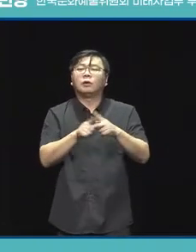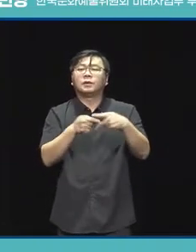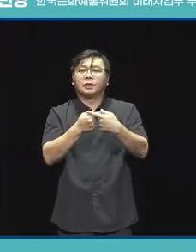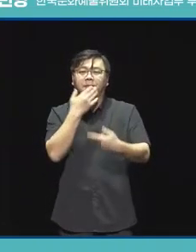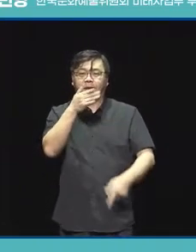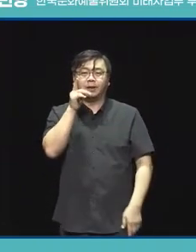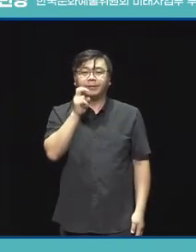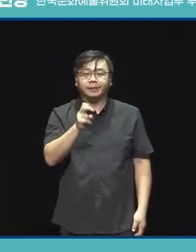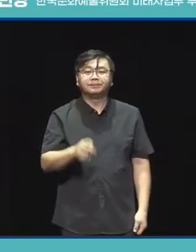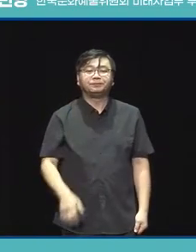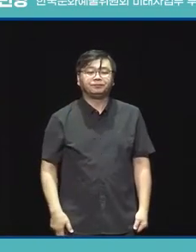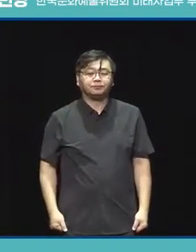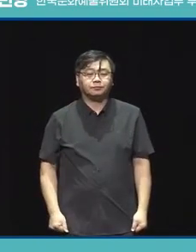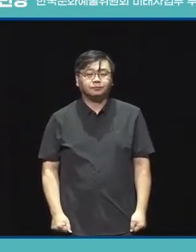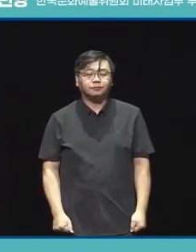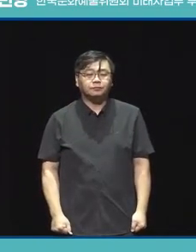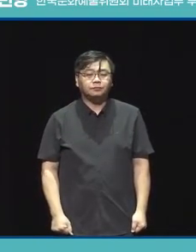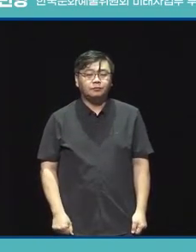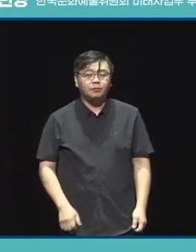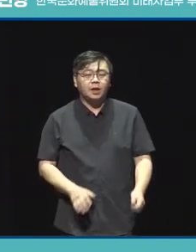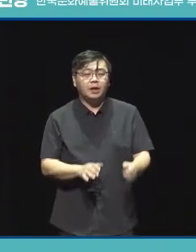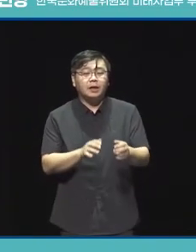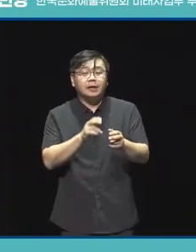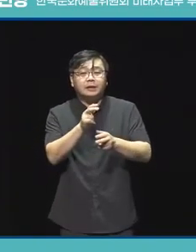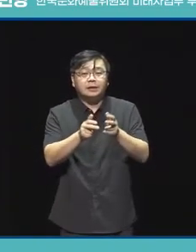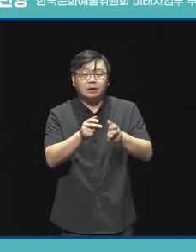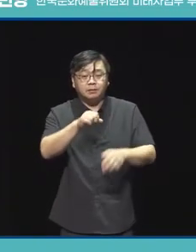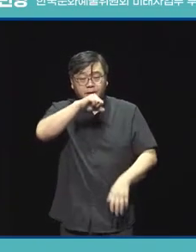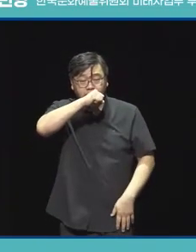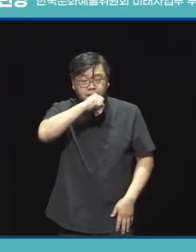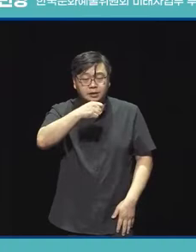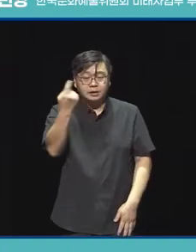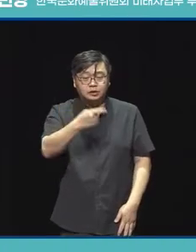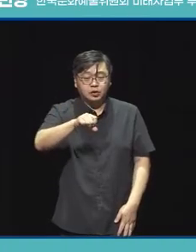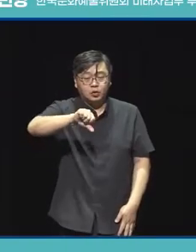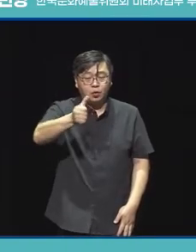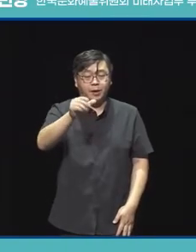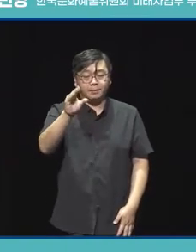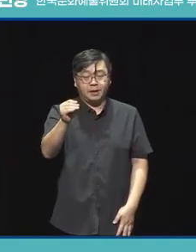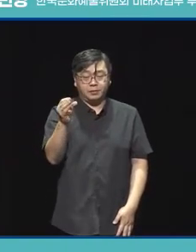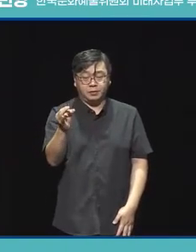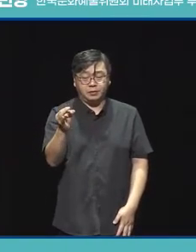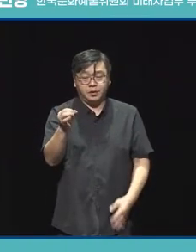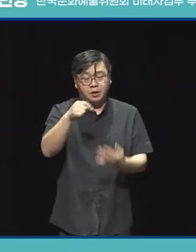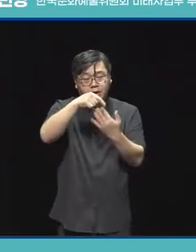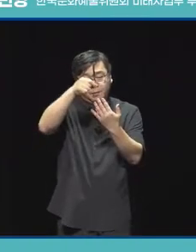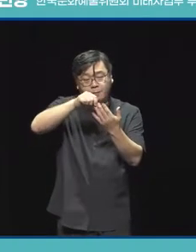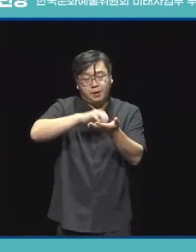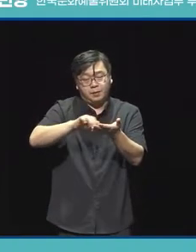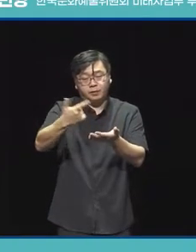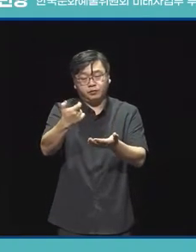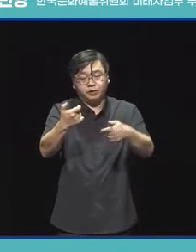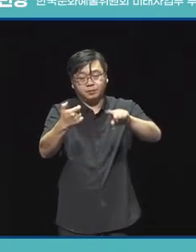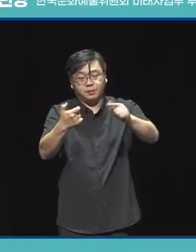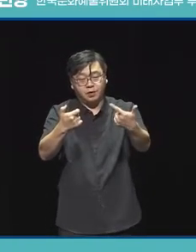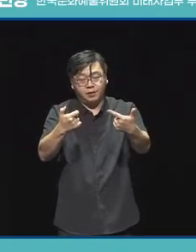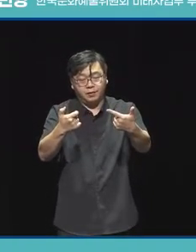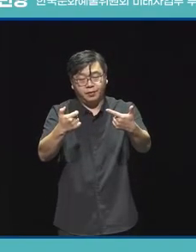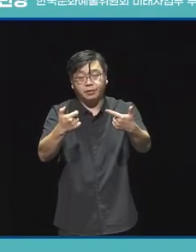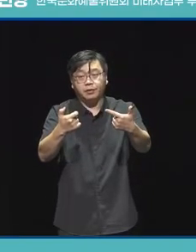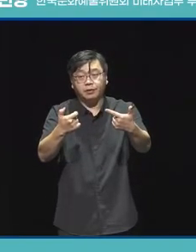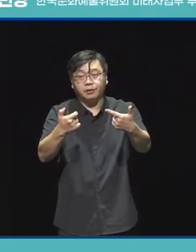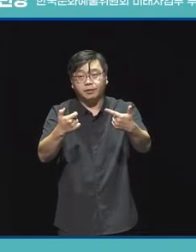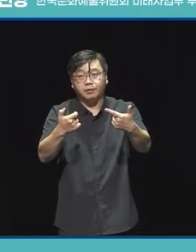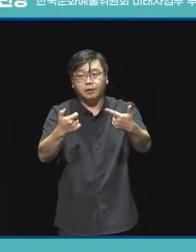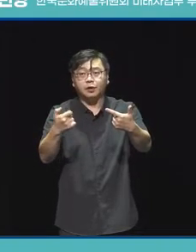기대합니다 지원 사업의 예산은 1,500만 원 정액 사업이고요 선정 건수는 60건을 예상하고 있습니다